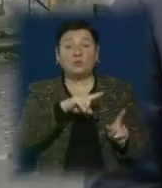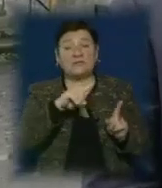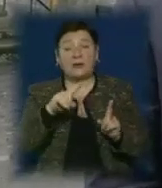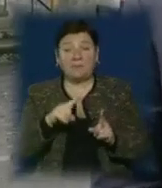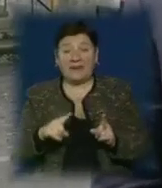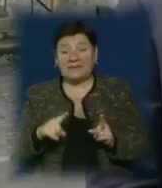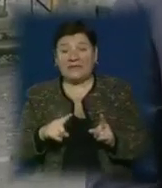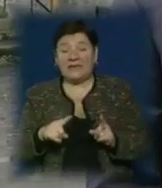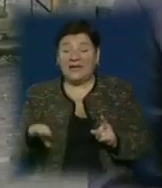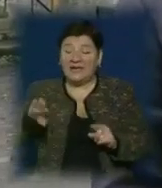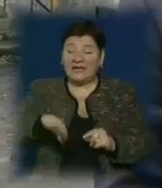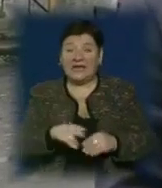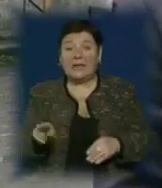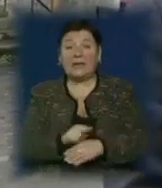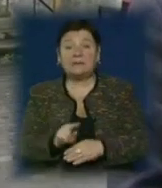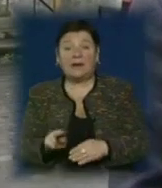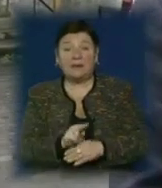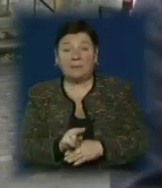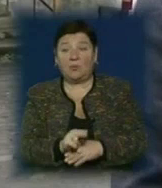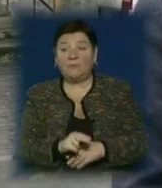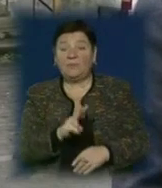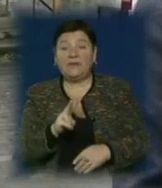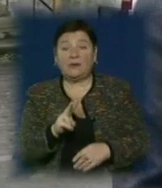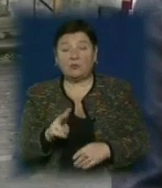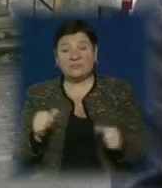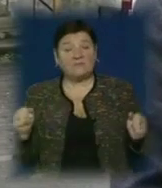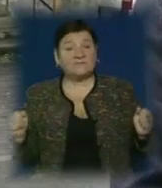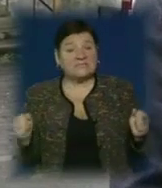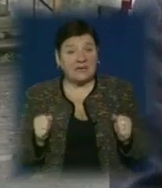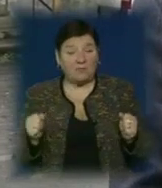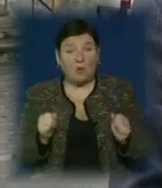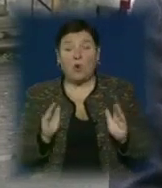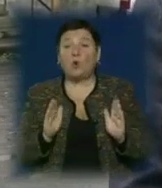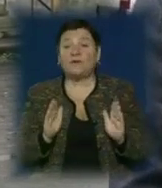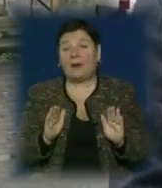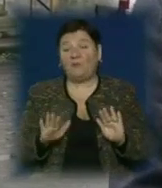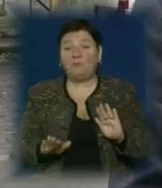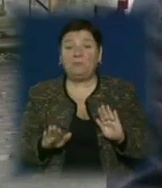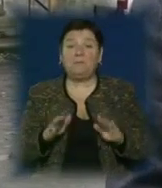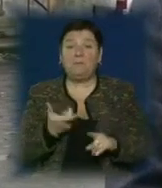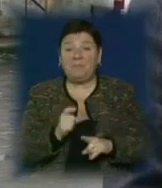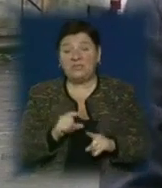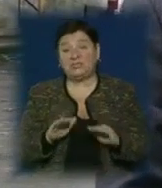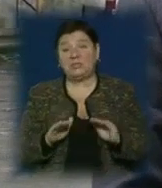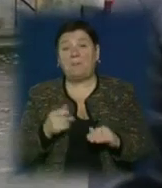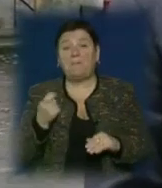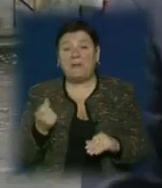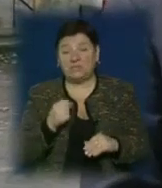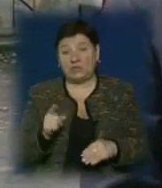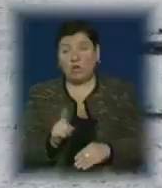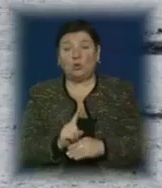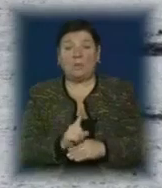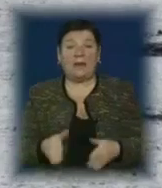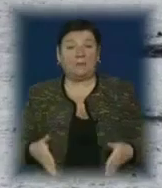латаємо, щоб якось війти в зиму хоча б більш-менш нормальними